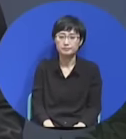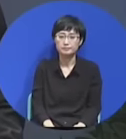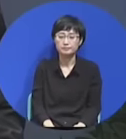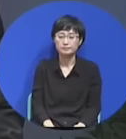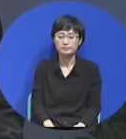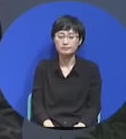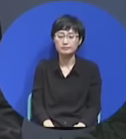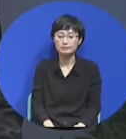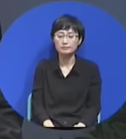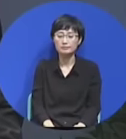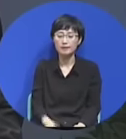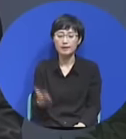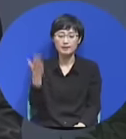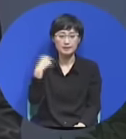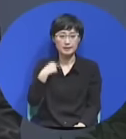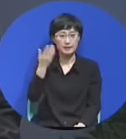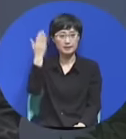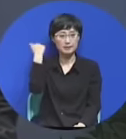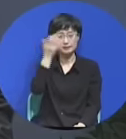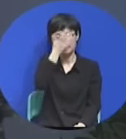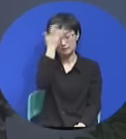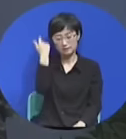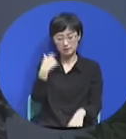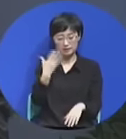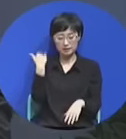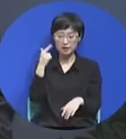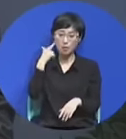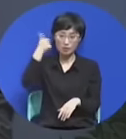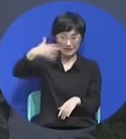제가 전도사 때는 전도 하고 있을